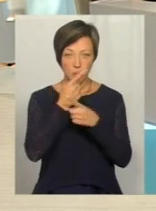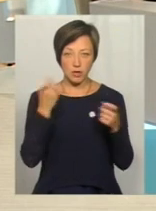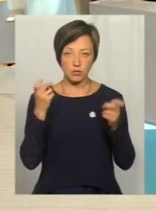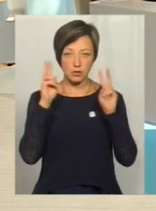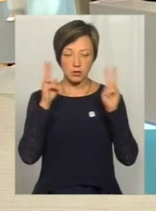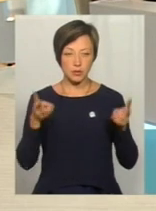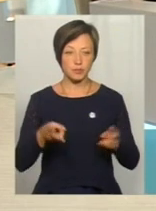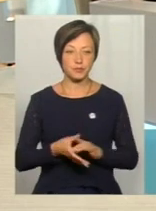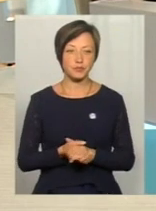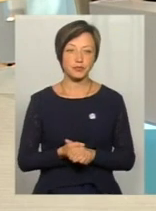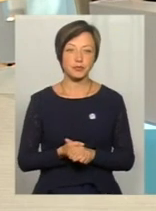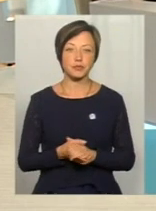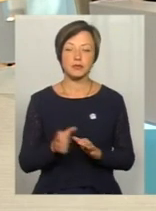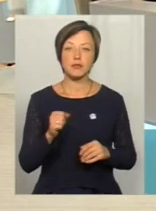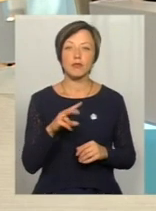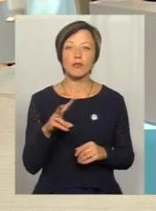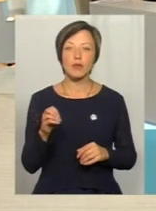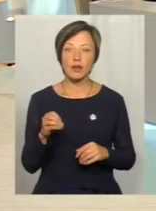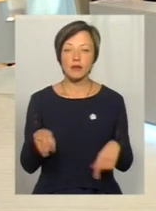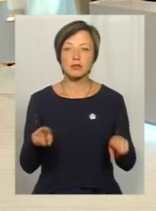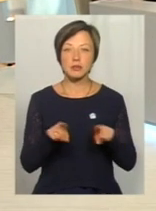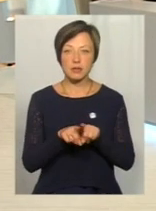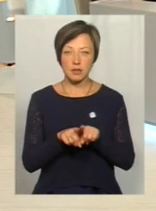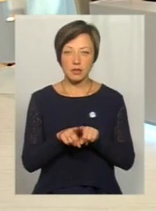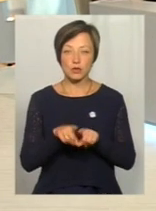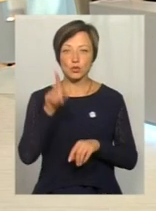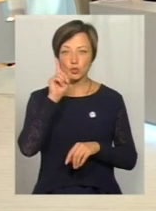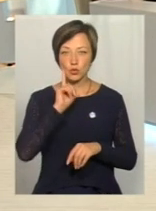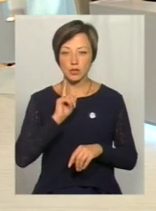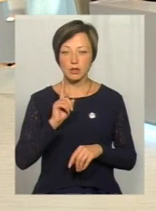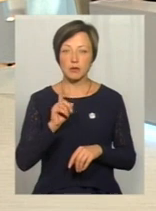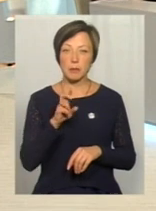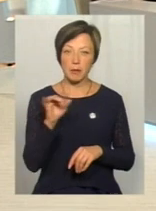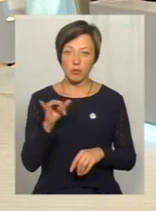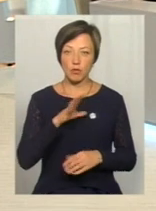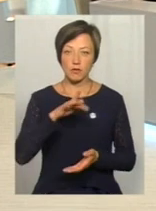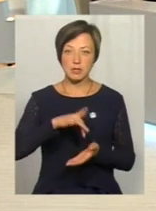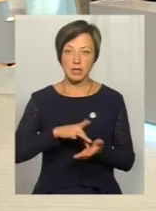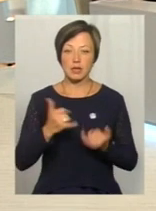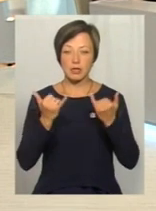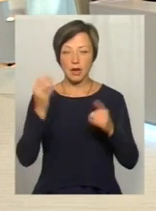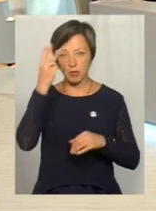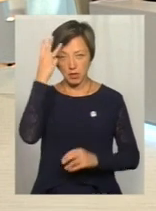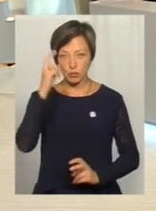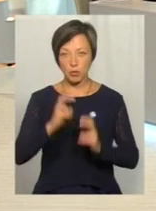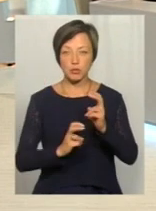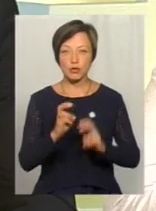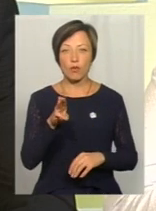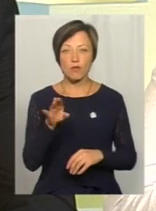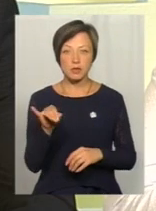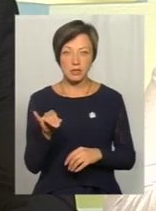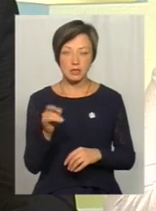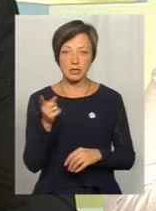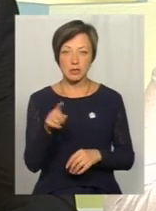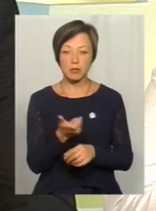володію. Але ж таки досить зручний, бо був центр для хмельницької промисловості, тим паче, що